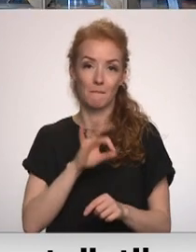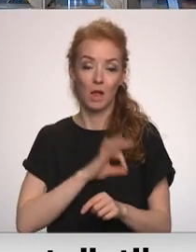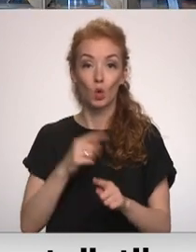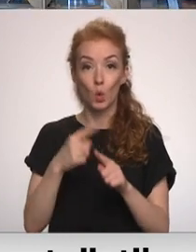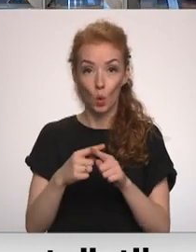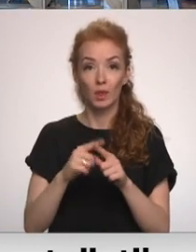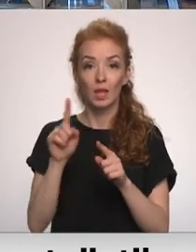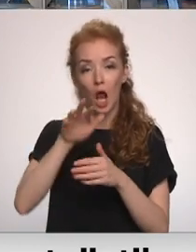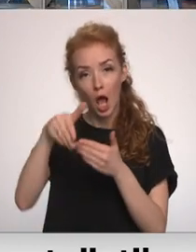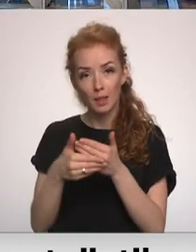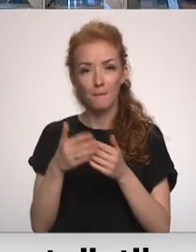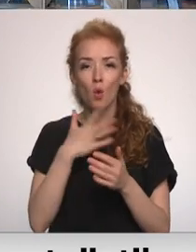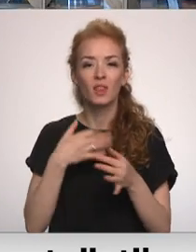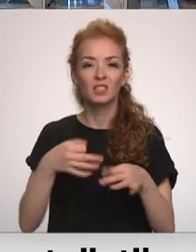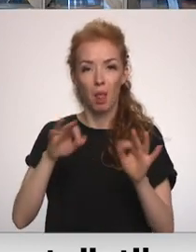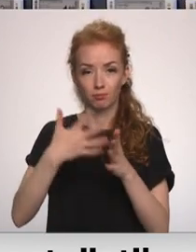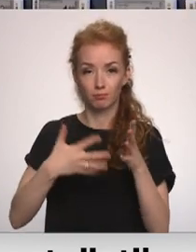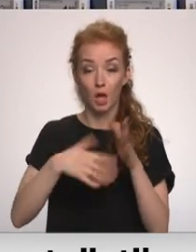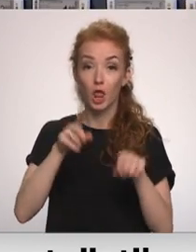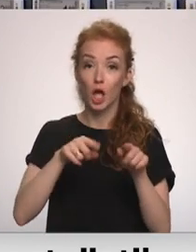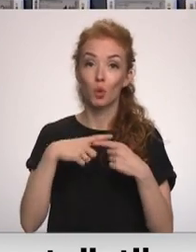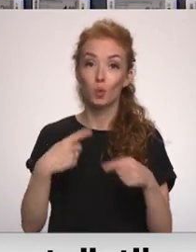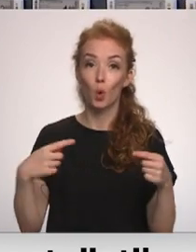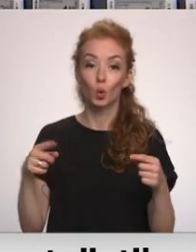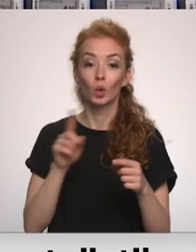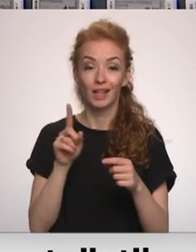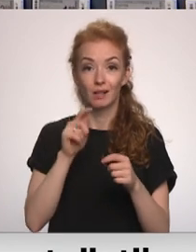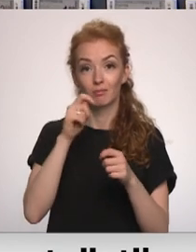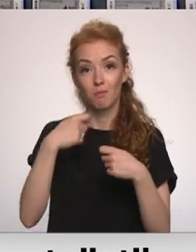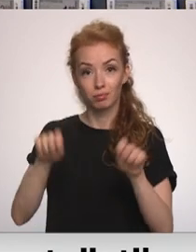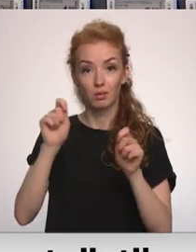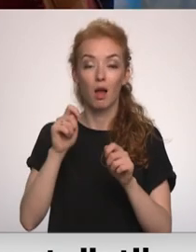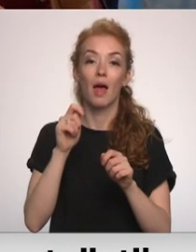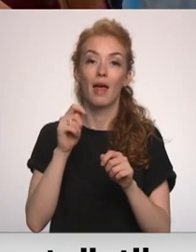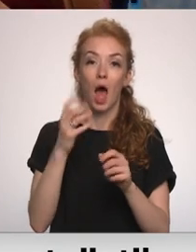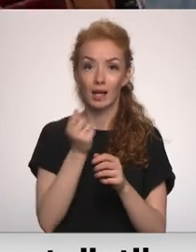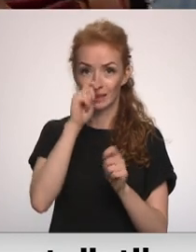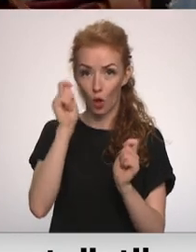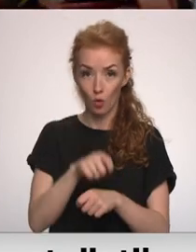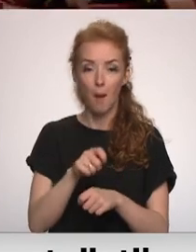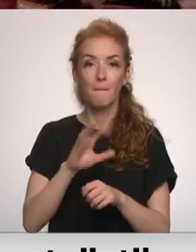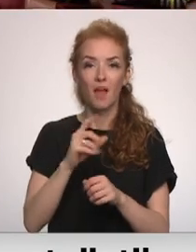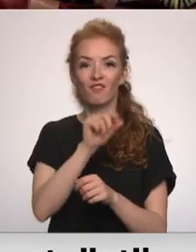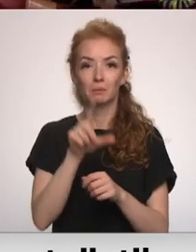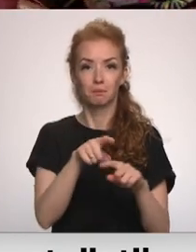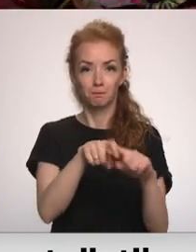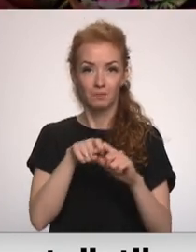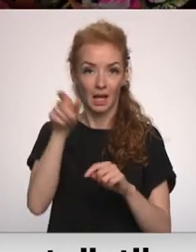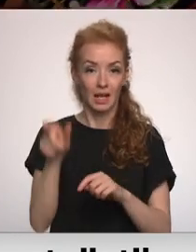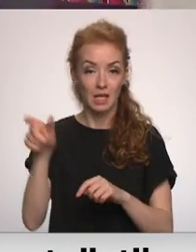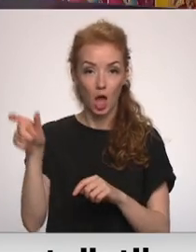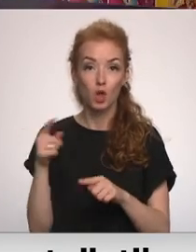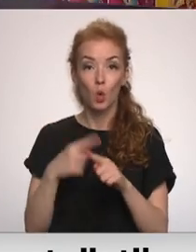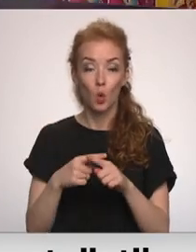zīmes ir smalks aprieķins. Daži produkti tiek tirgoti pat ar zaudējumiem, lai piesaistītu klientus. Un uzņēmums paļāvis, ka pirceis